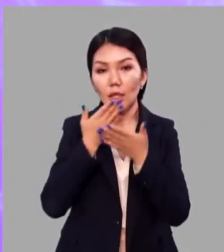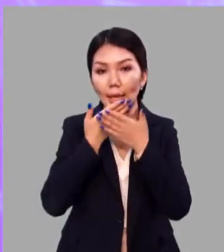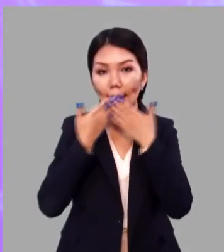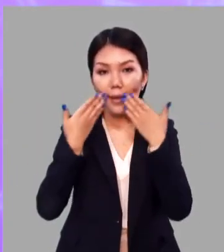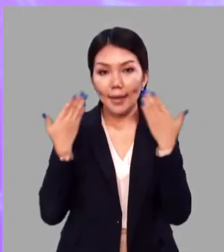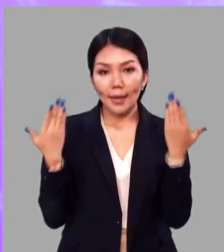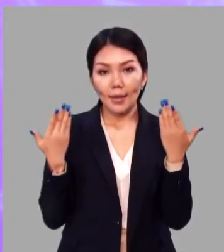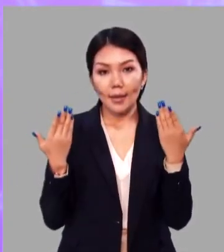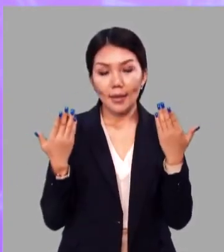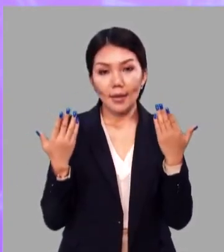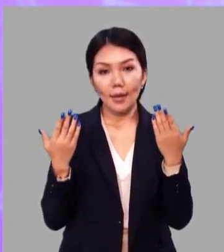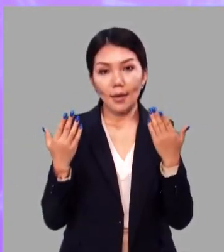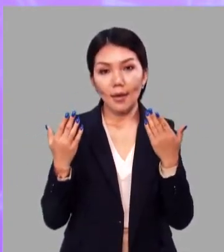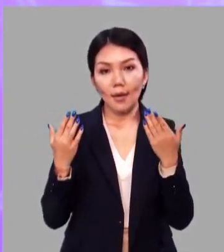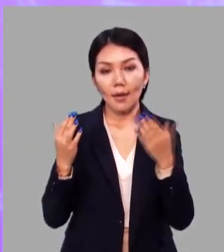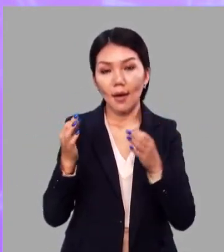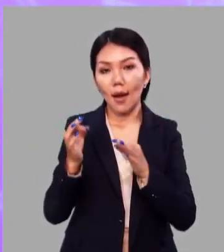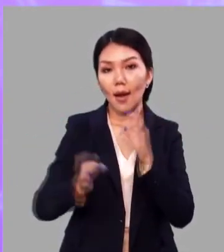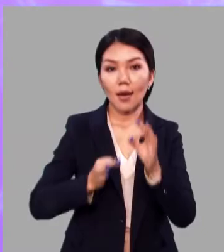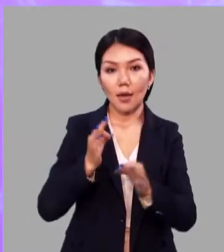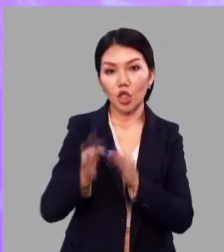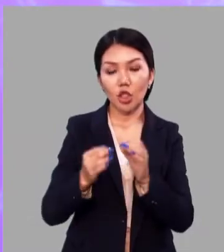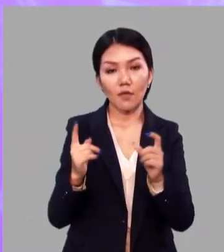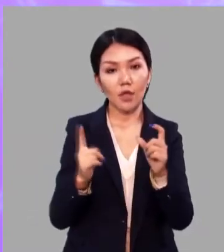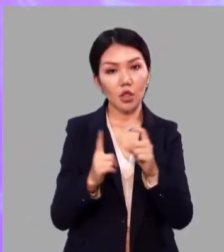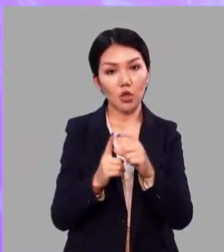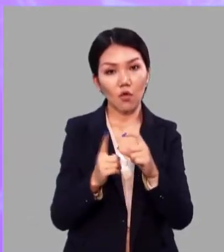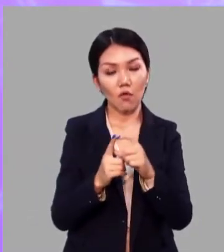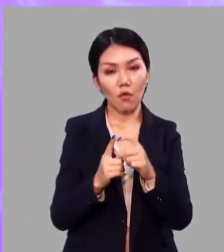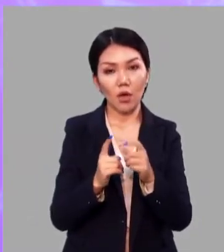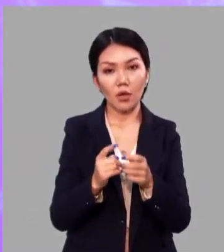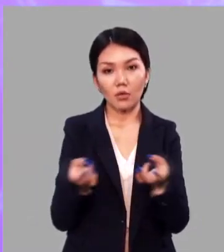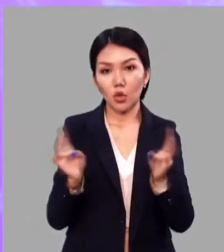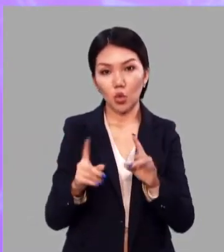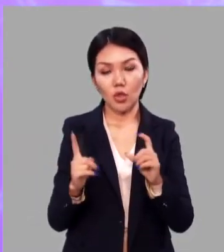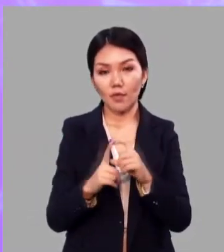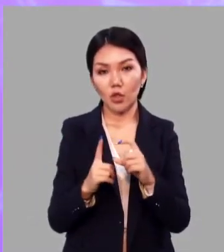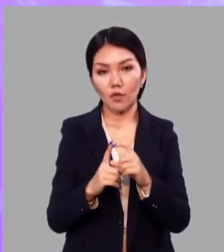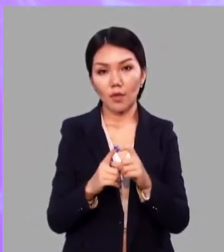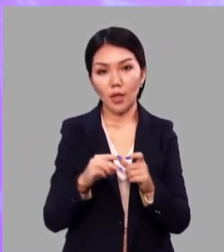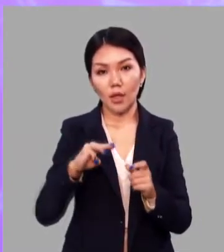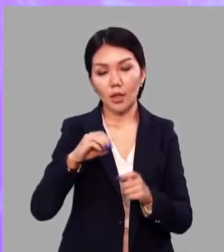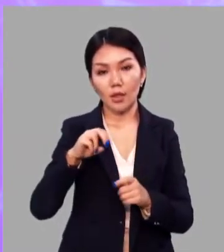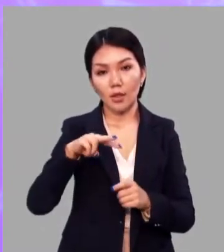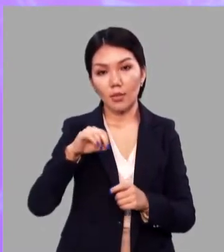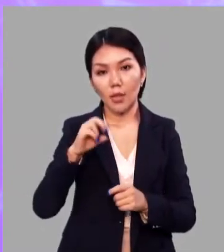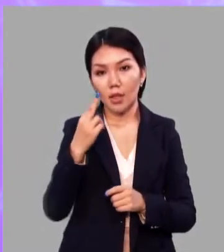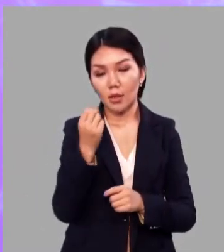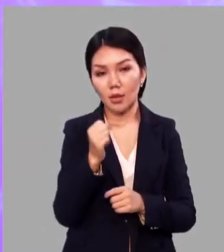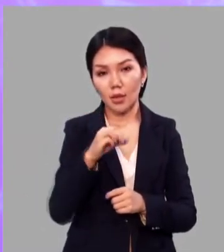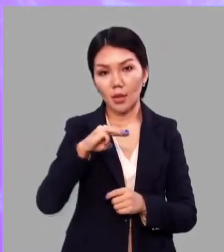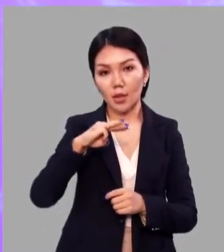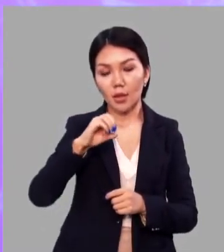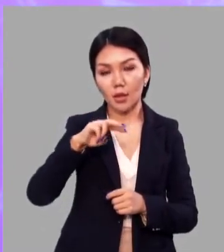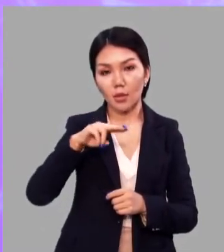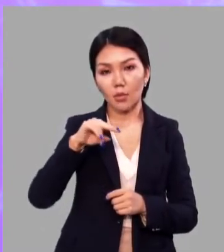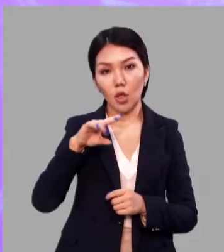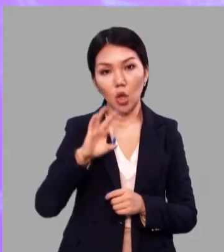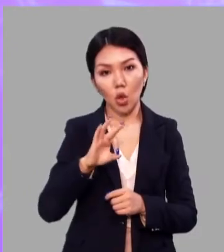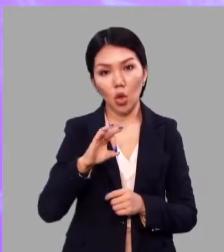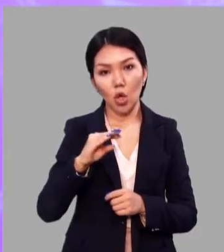нет лишнего слова? Подумайте. Теплица, тепло,